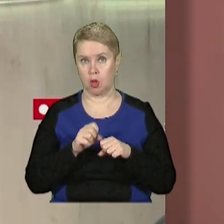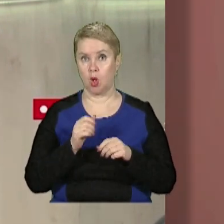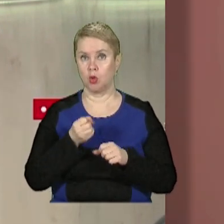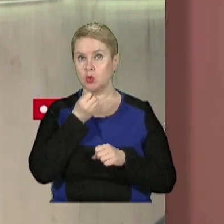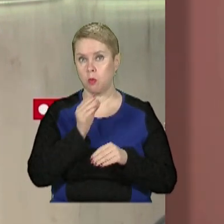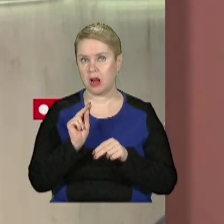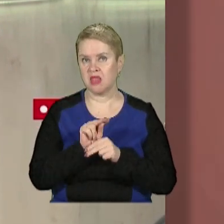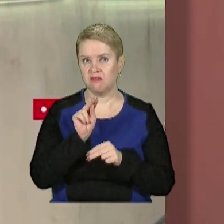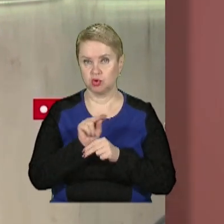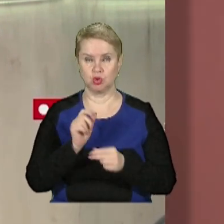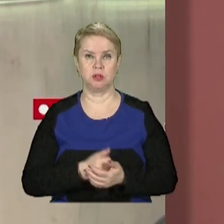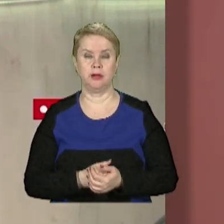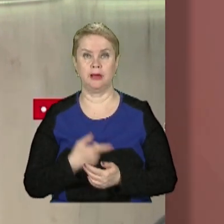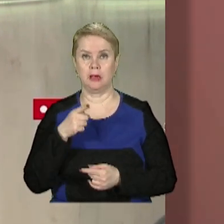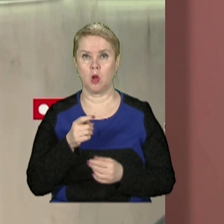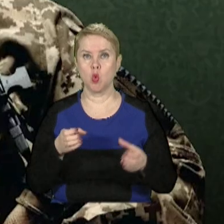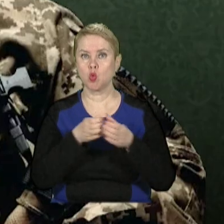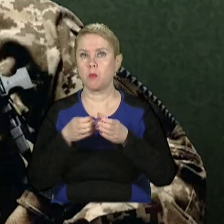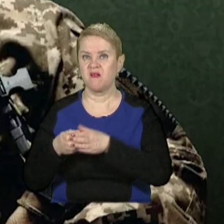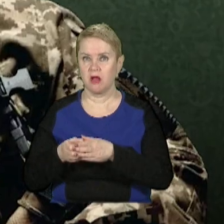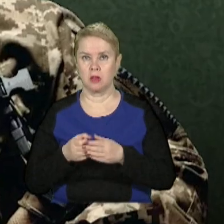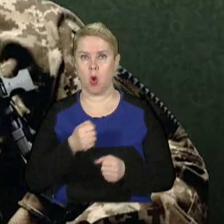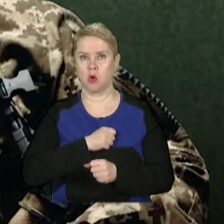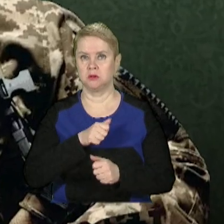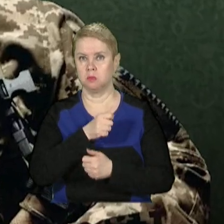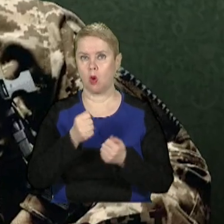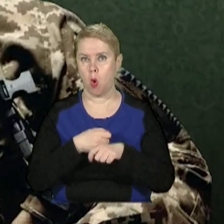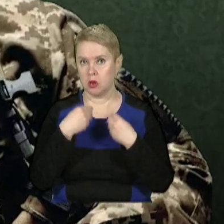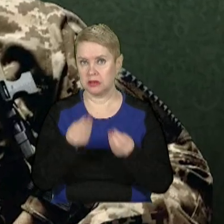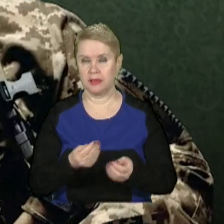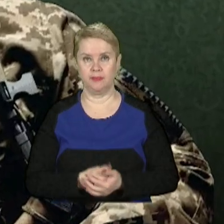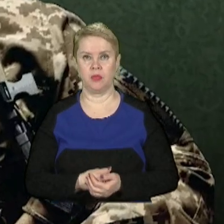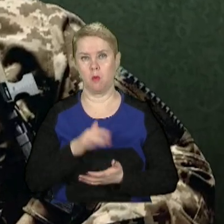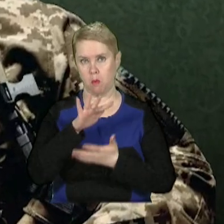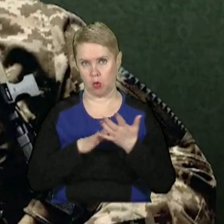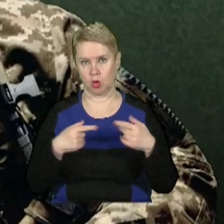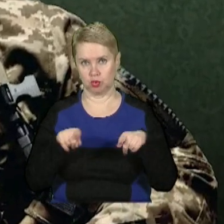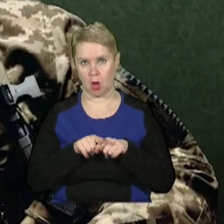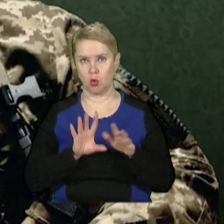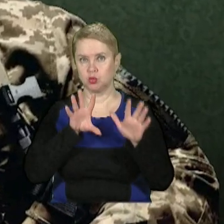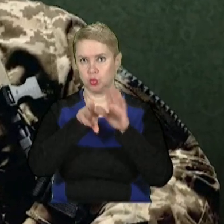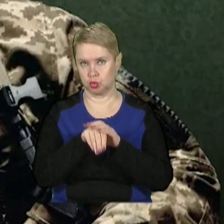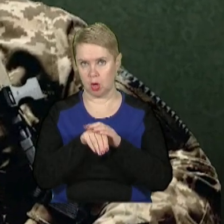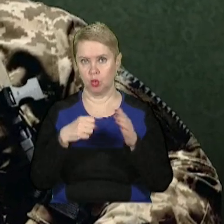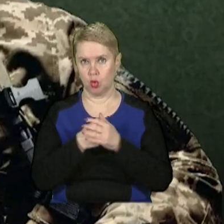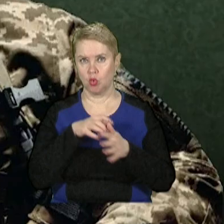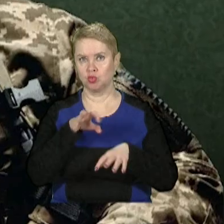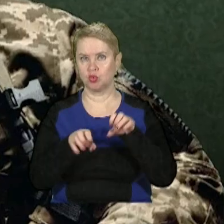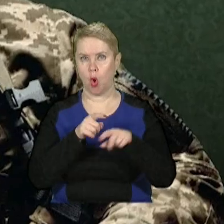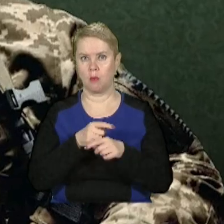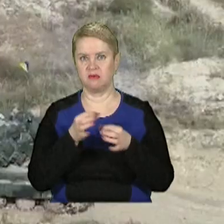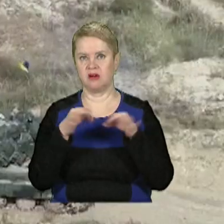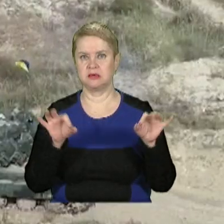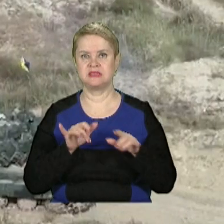навчити, ми могли їх експерувати, озброїти, для того, щоб вони в подальшому також залучалися до штурмових